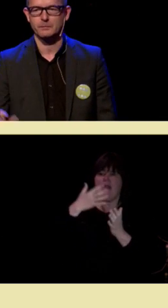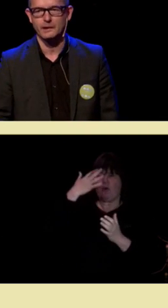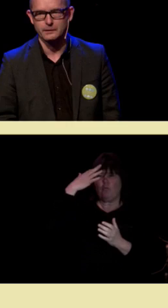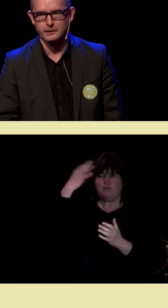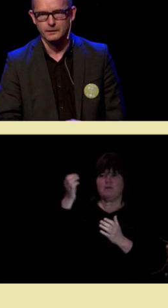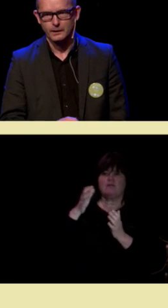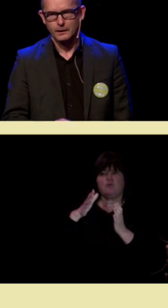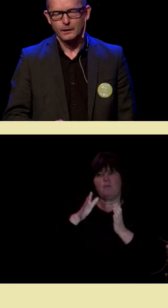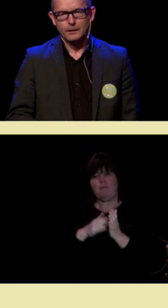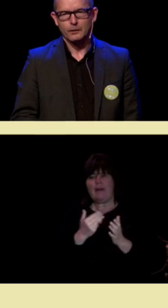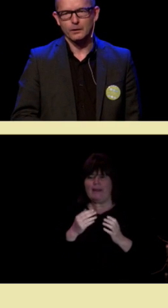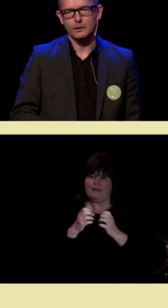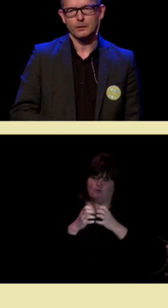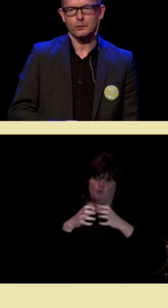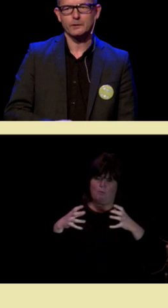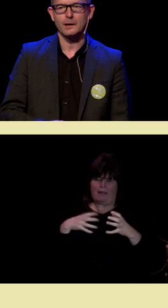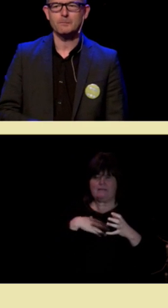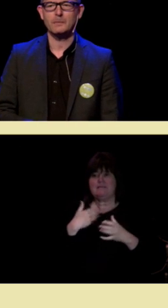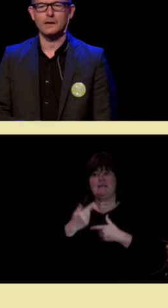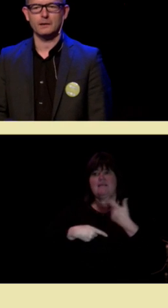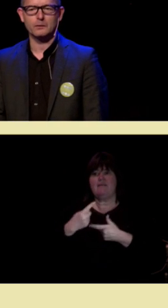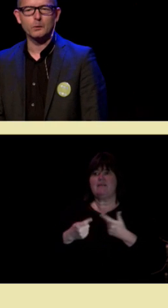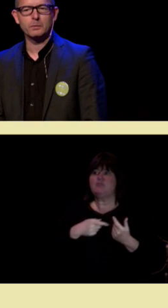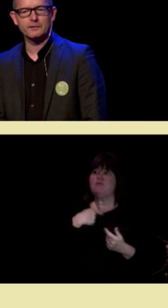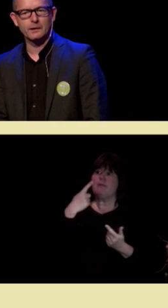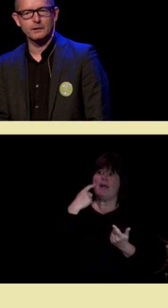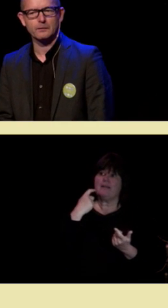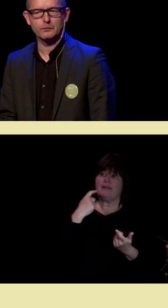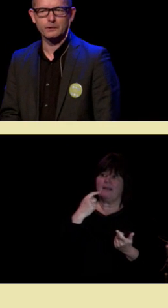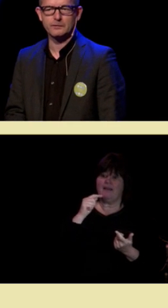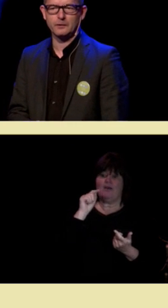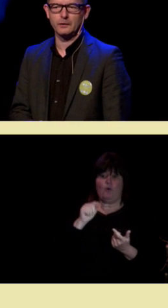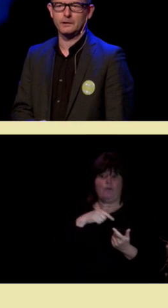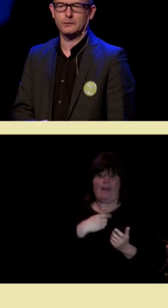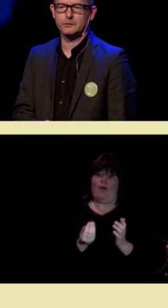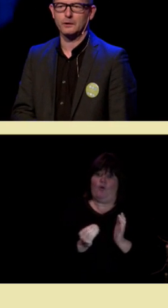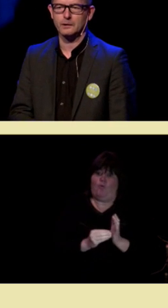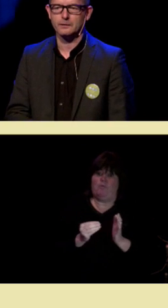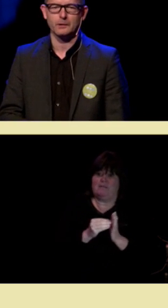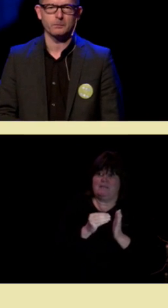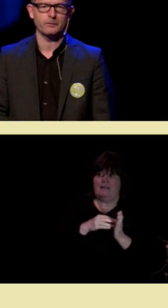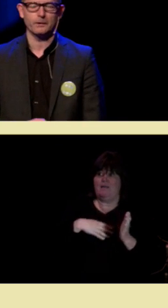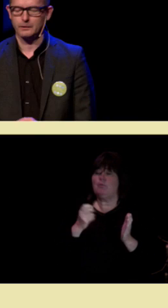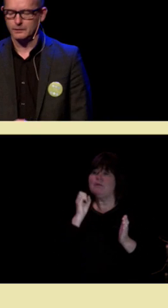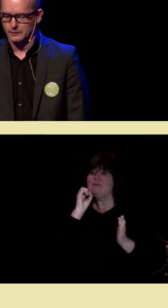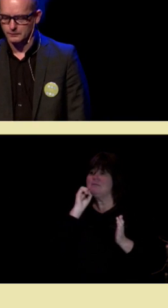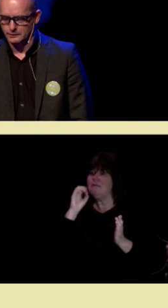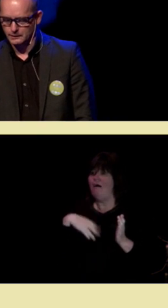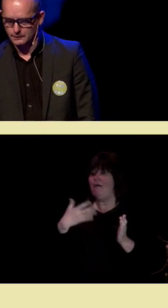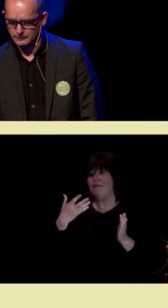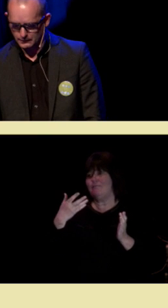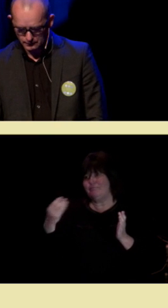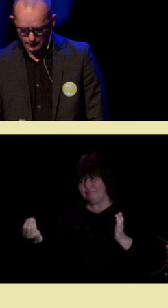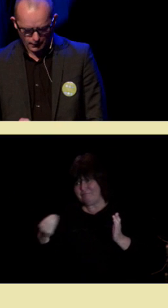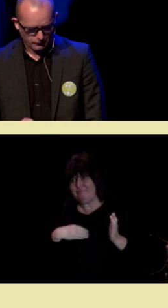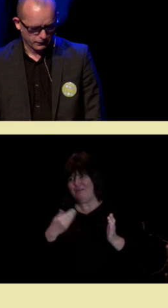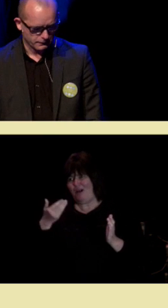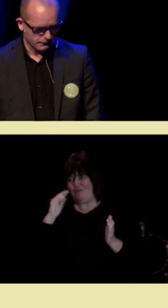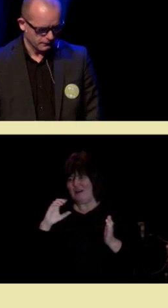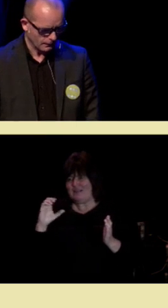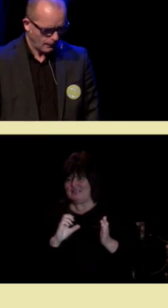hvert som vi blir eldre. Og det er mer enn kompenserer for det stadige og daglige etapet vi har av hjerneseller.